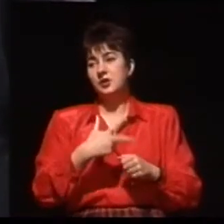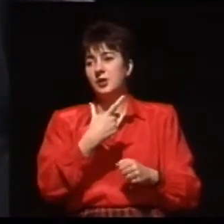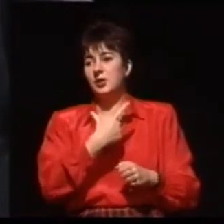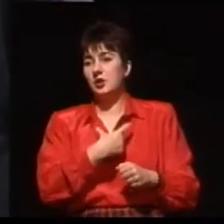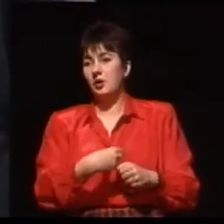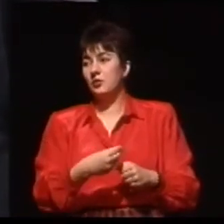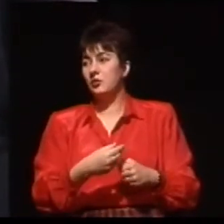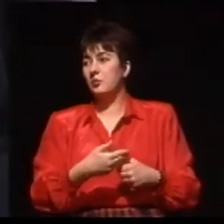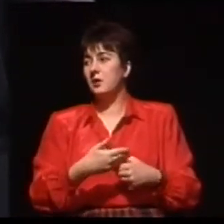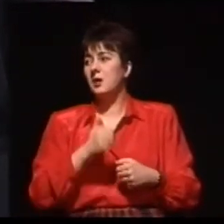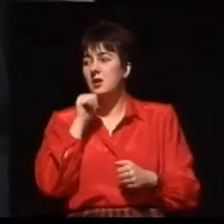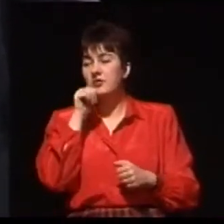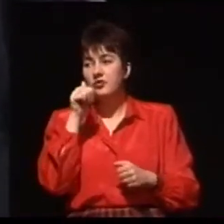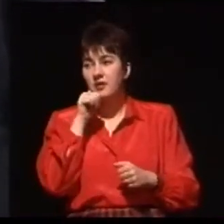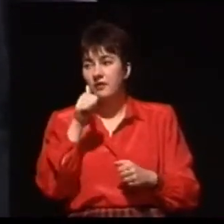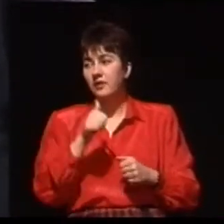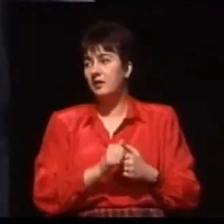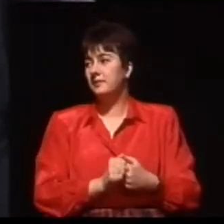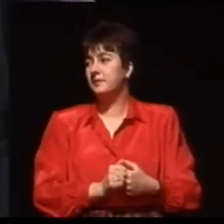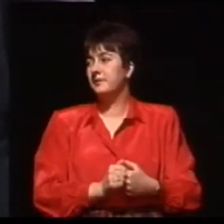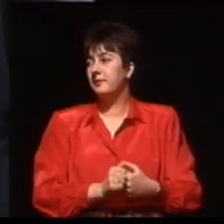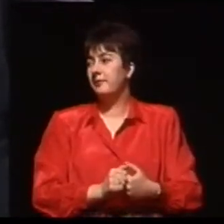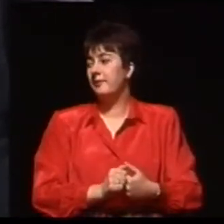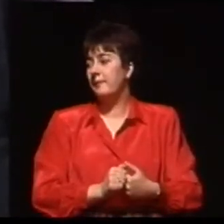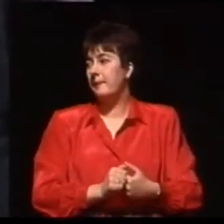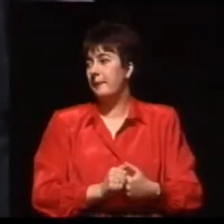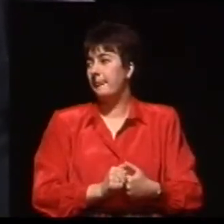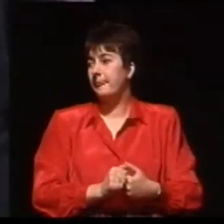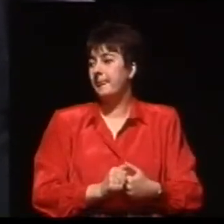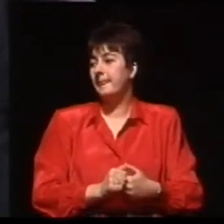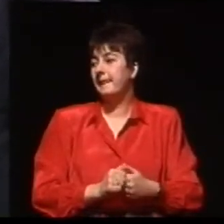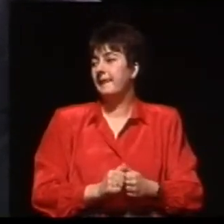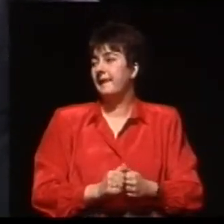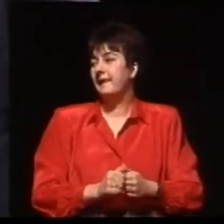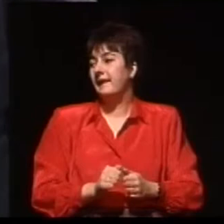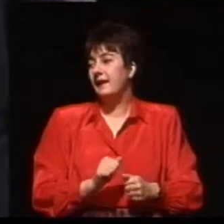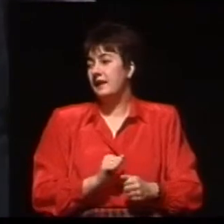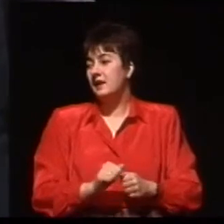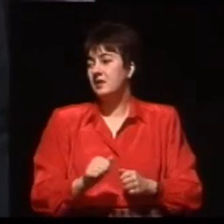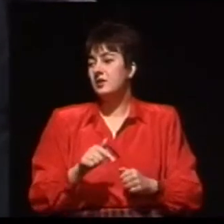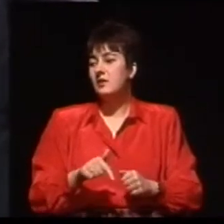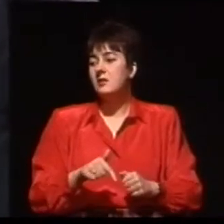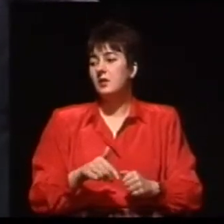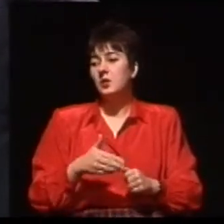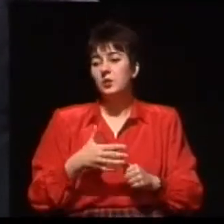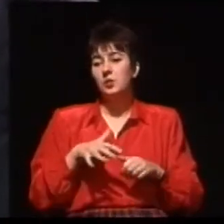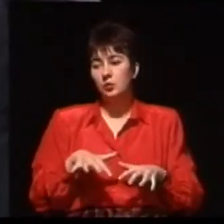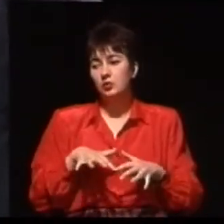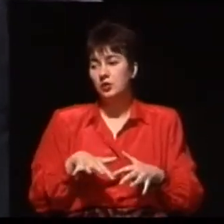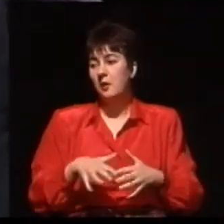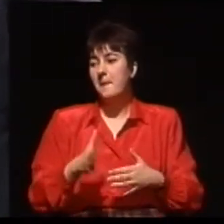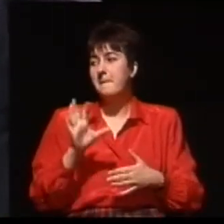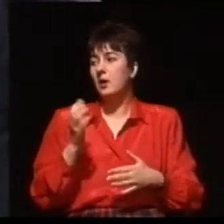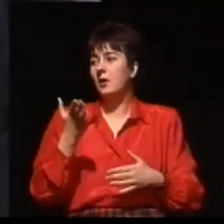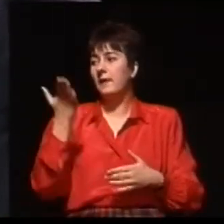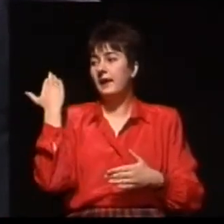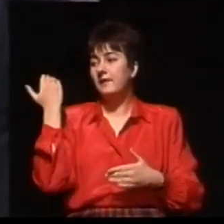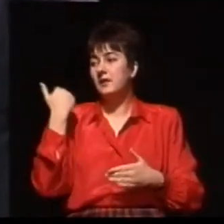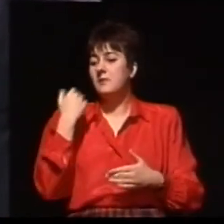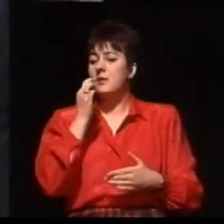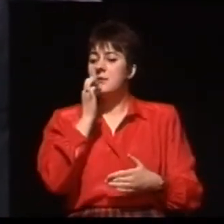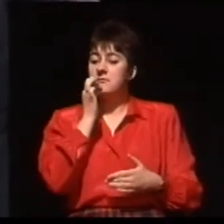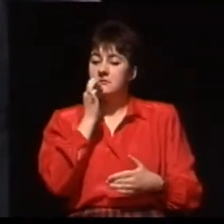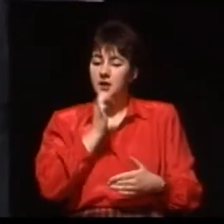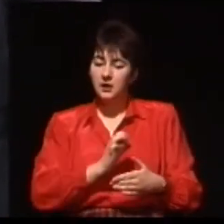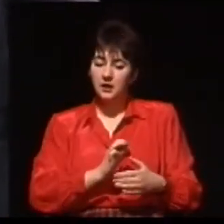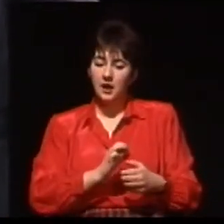miesięcy temu w warunkach kliniki otelaryngologicznej przy ulicy Banacha. Jest to ogromny postęp, co nie znaczy, że ta kolejka się zmniejszyła.